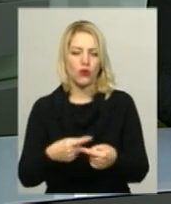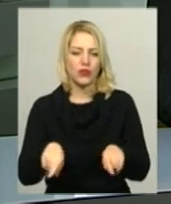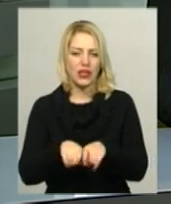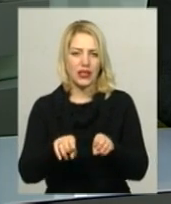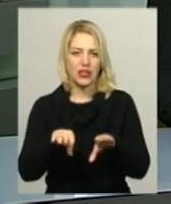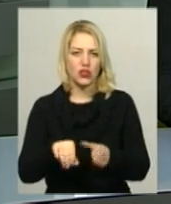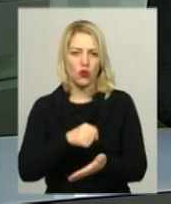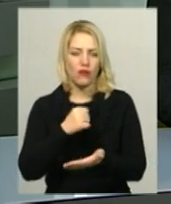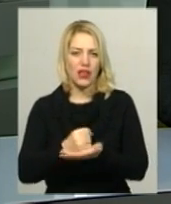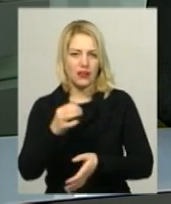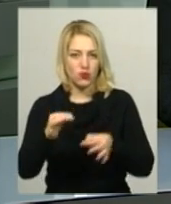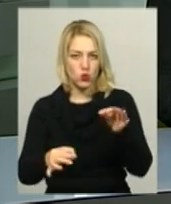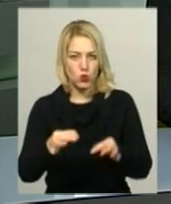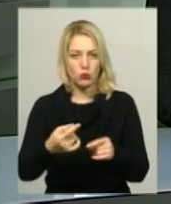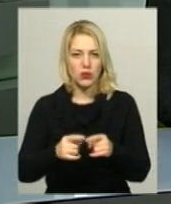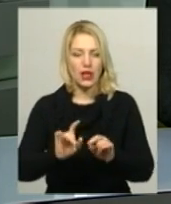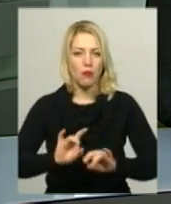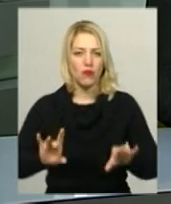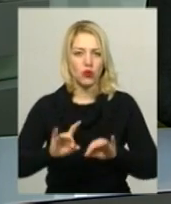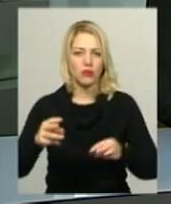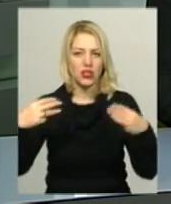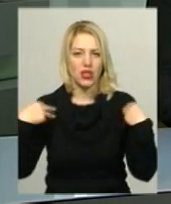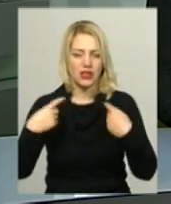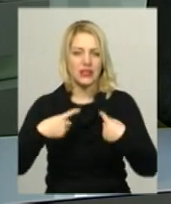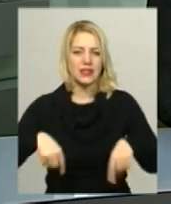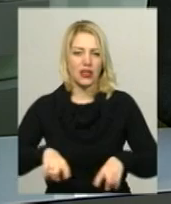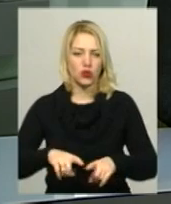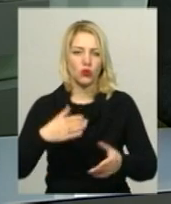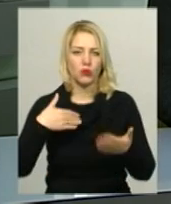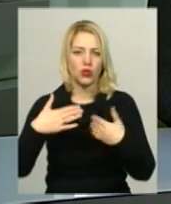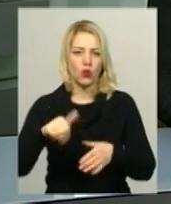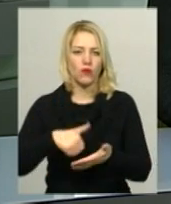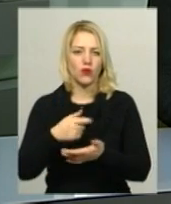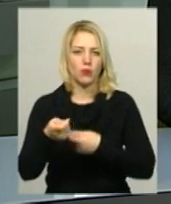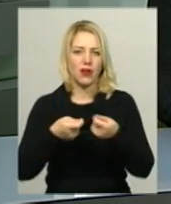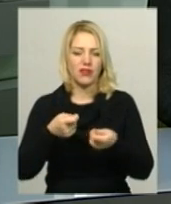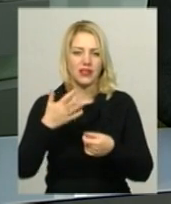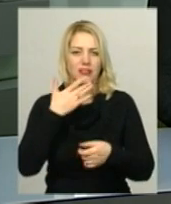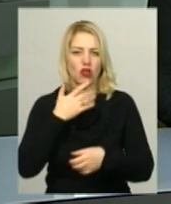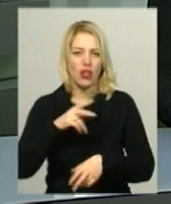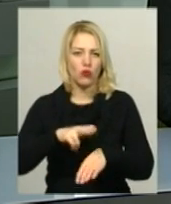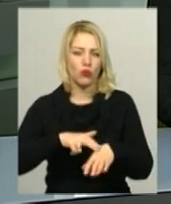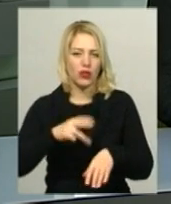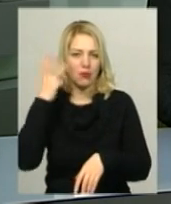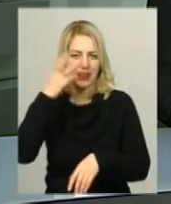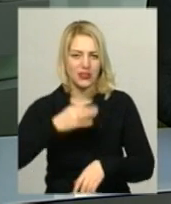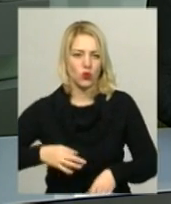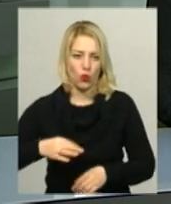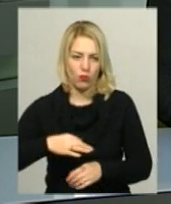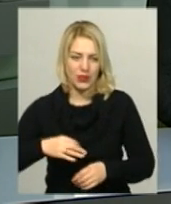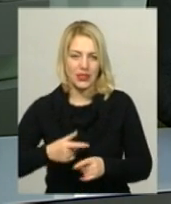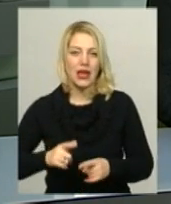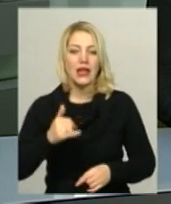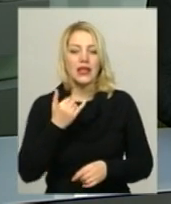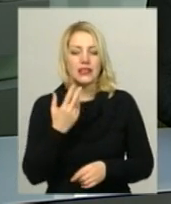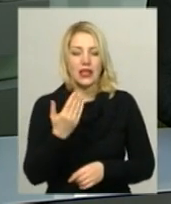Хмельницький міськрайонний суд. Про це повідомила начальник сектору комунікації головного управління нацполіції у Хмельницькій області Інна Глега. За її